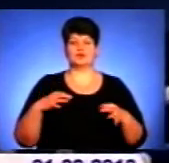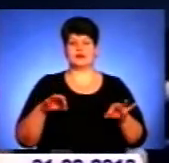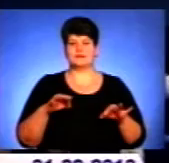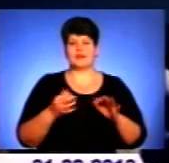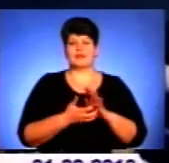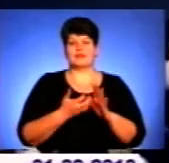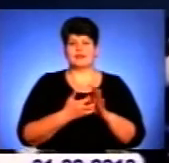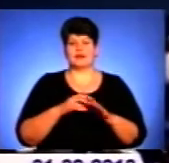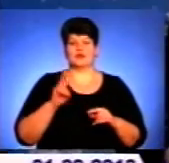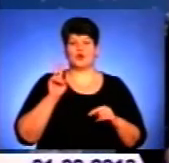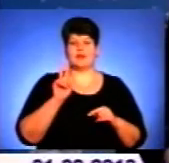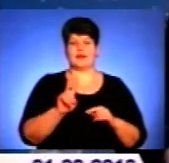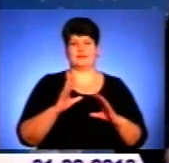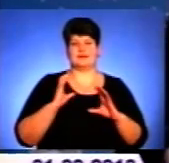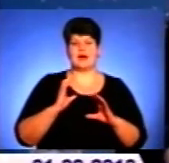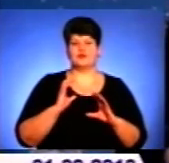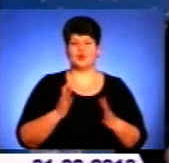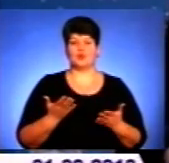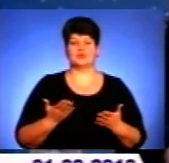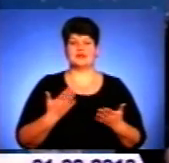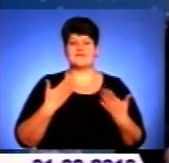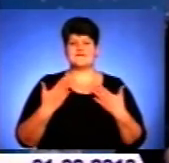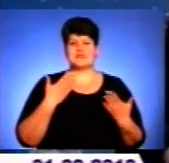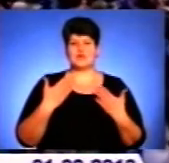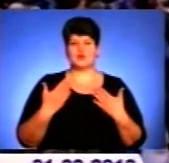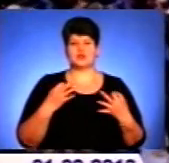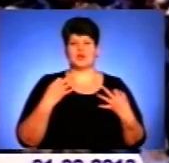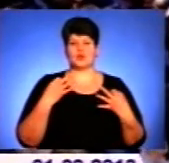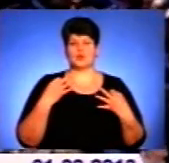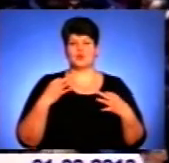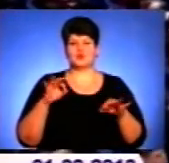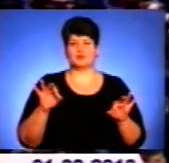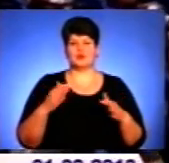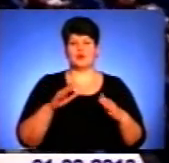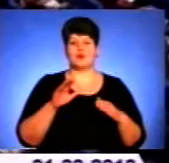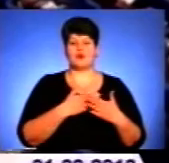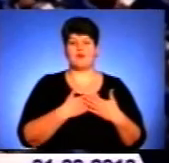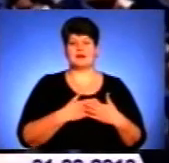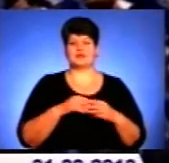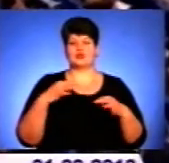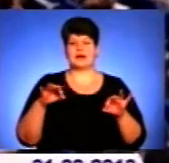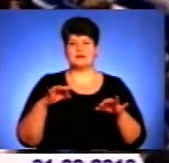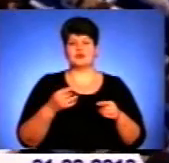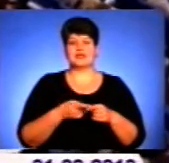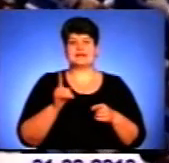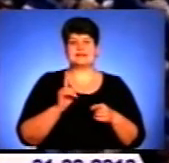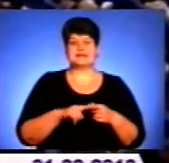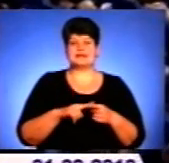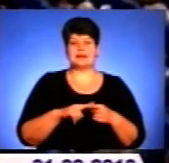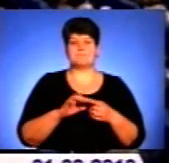тролейбусів, автобусів, відношення доступного громадського транспорту. Я вважаю, що це